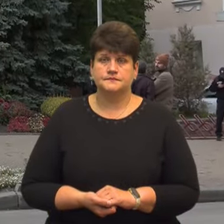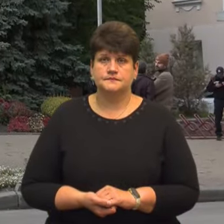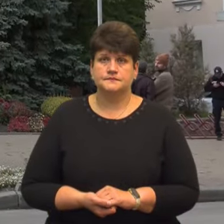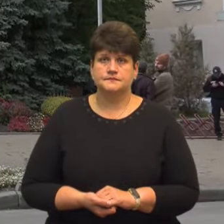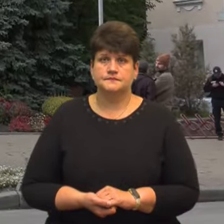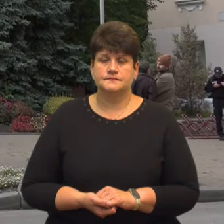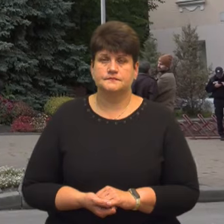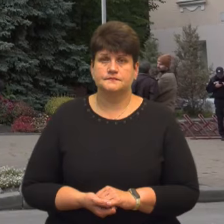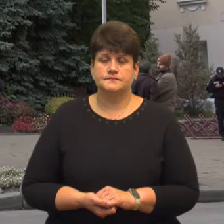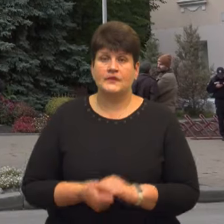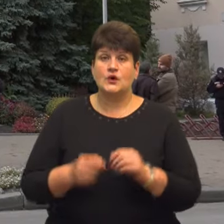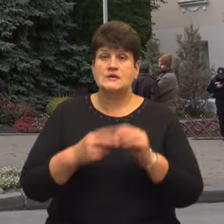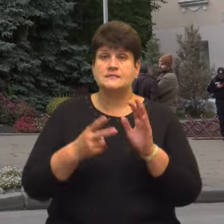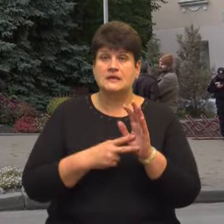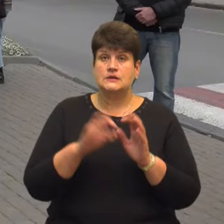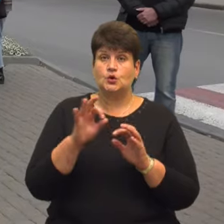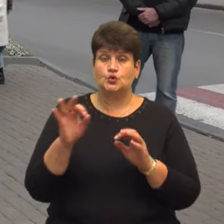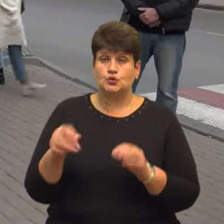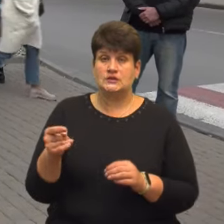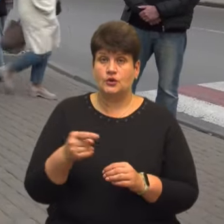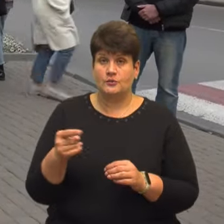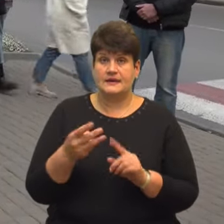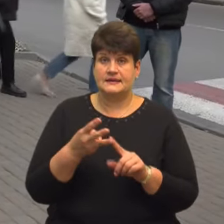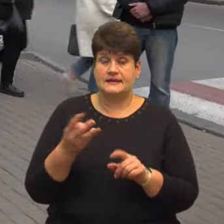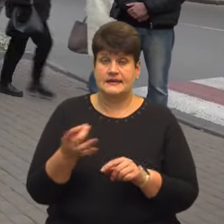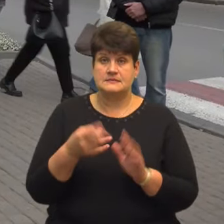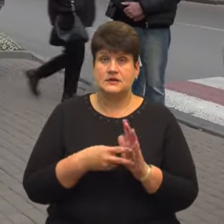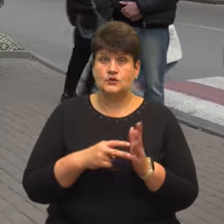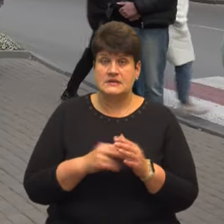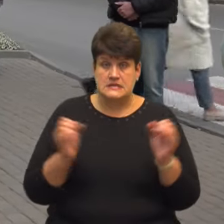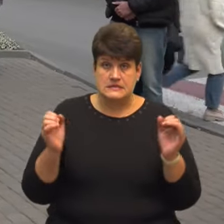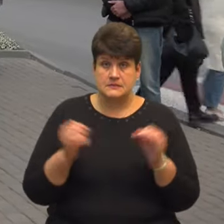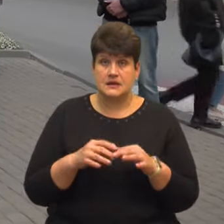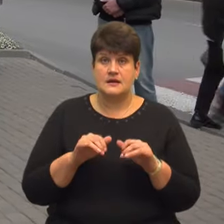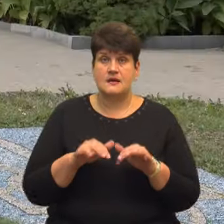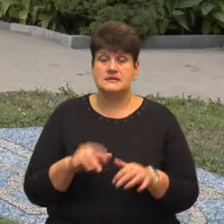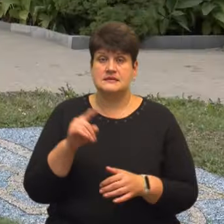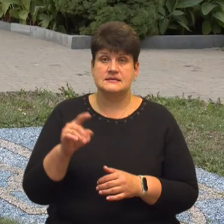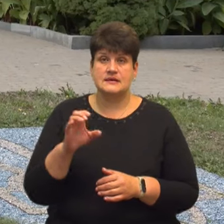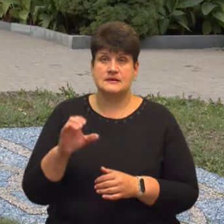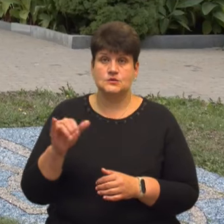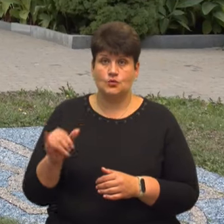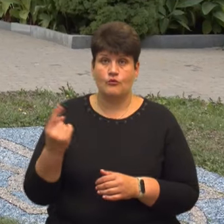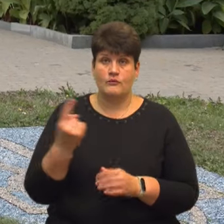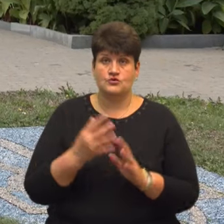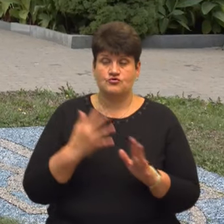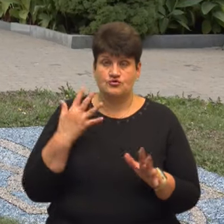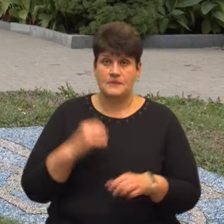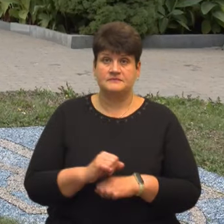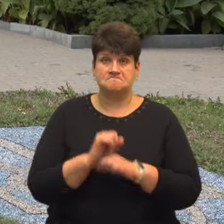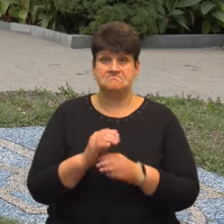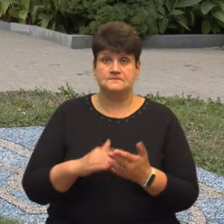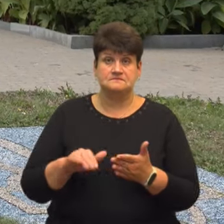У 17.00 тернополяни втреті планували зібратися на акцію ЗСУ в першу чергу. Пікет скасували, каже